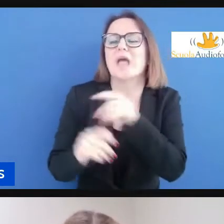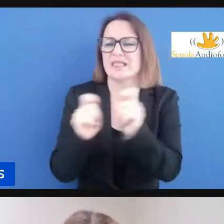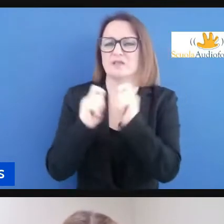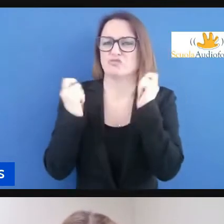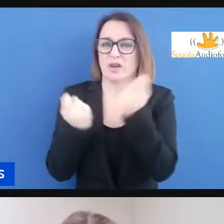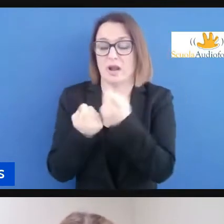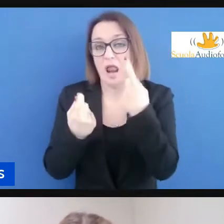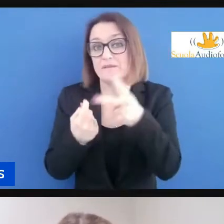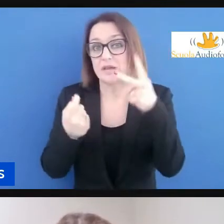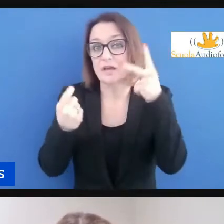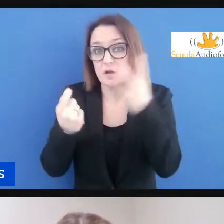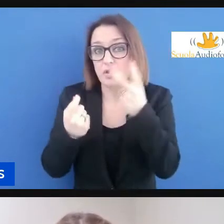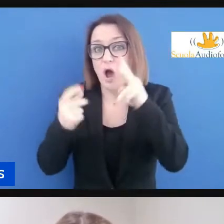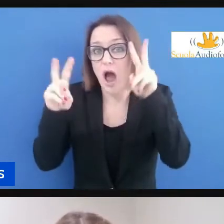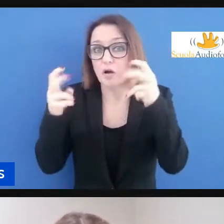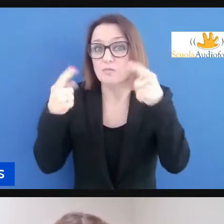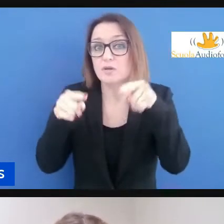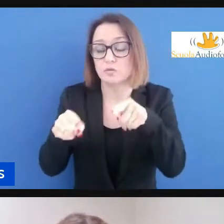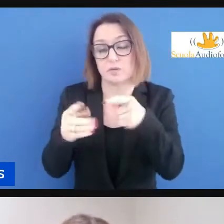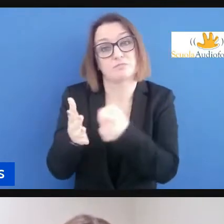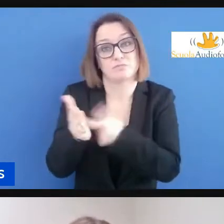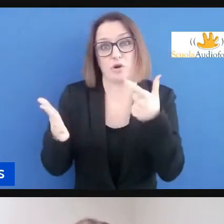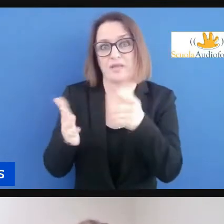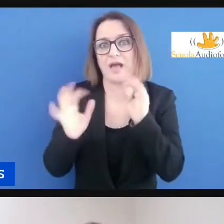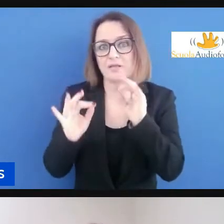tema importante anche dal punto di vista didattico